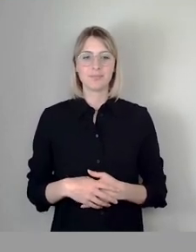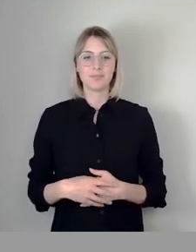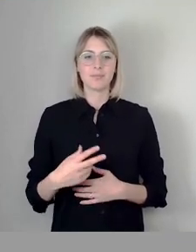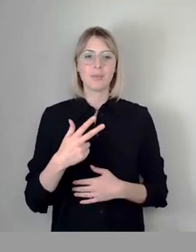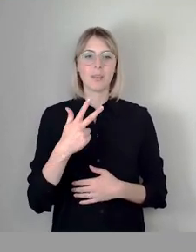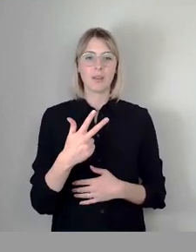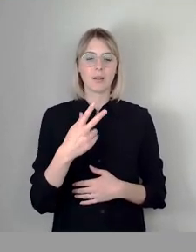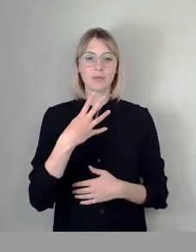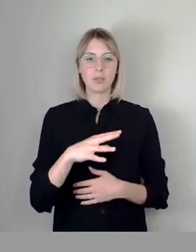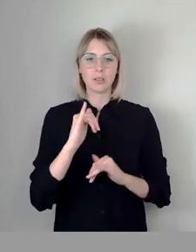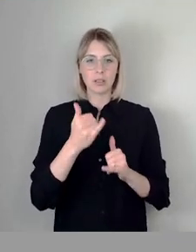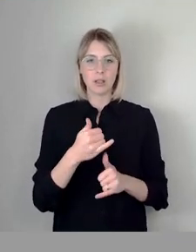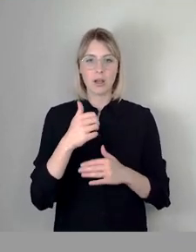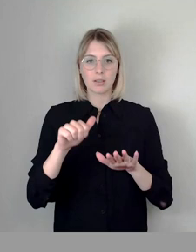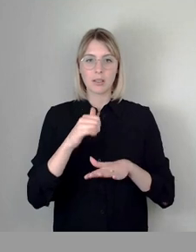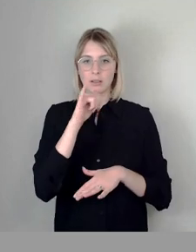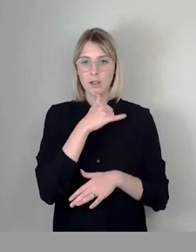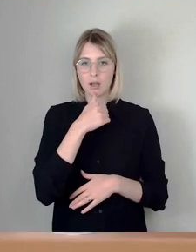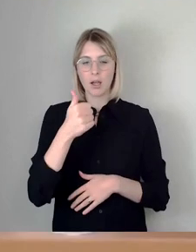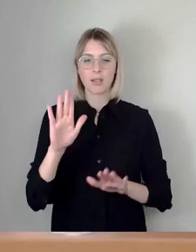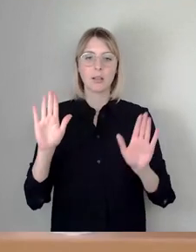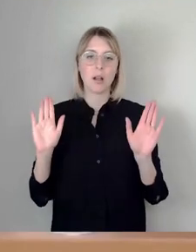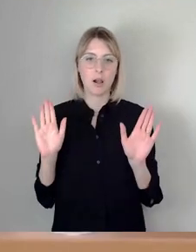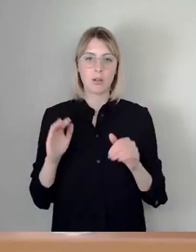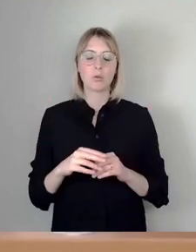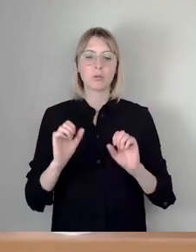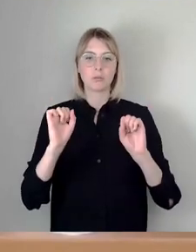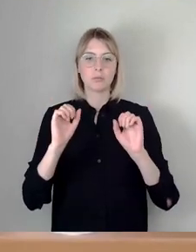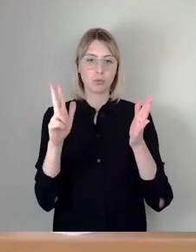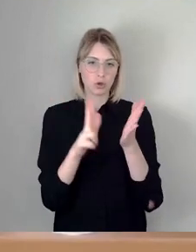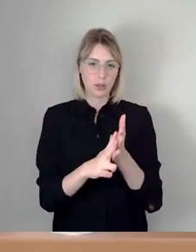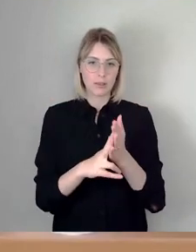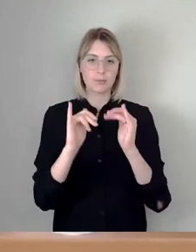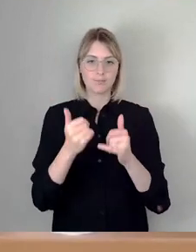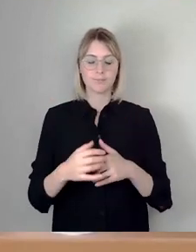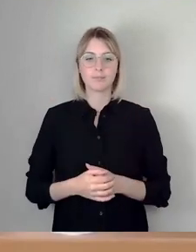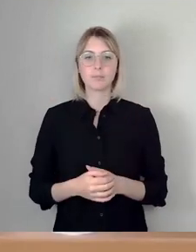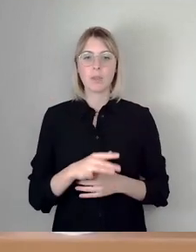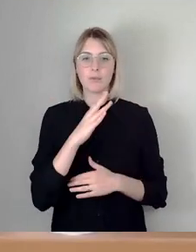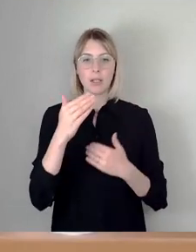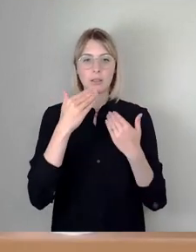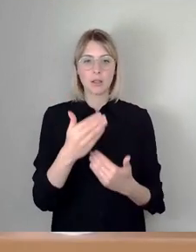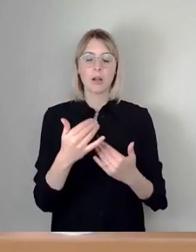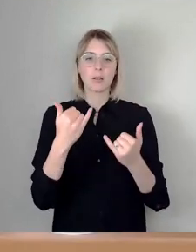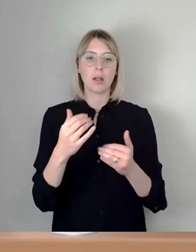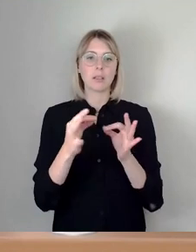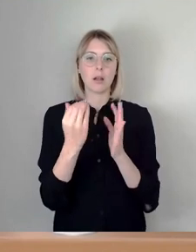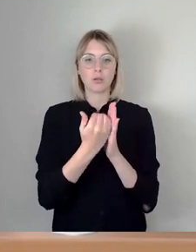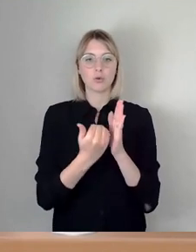Mit 43 A, 16 Nein, eine Enthaltung so bestätigt. Vielen Dank. Wir kommen zu Top 21 Campuslinie.